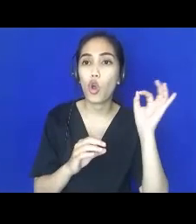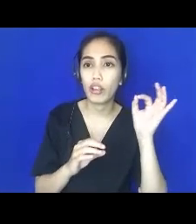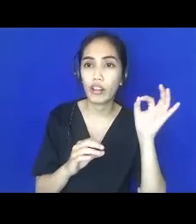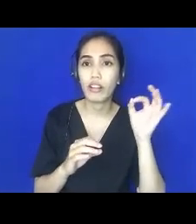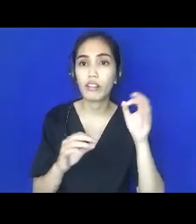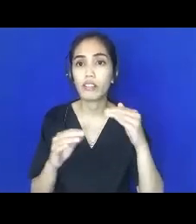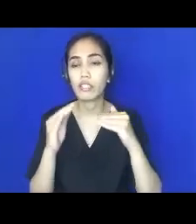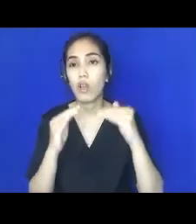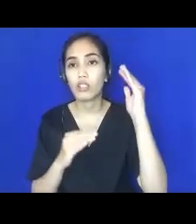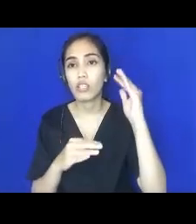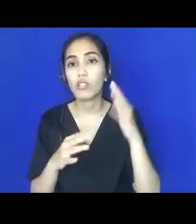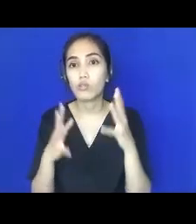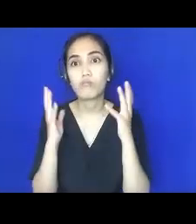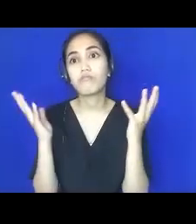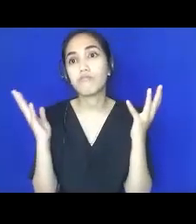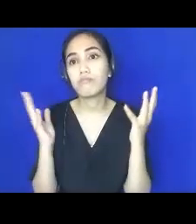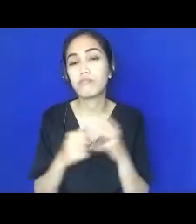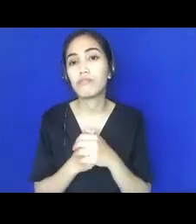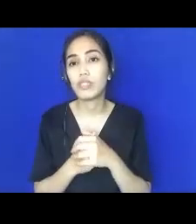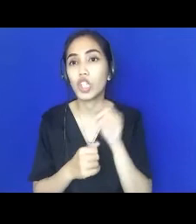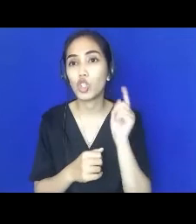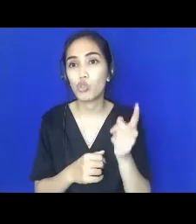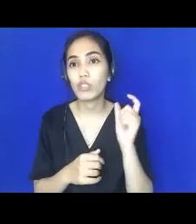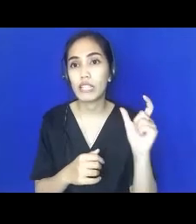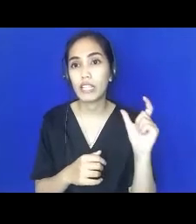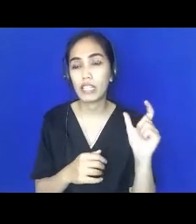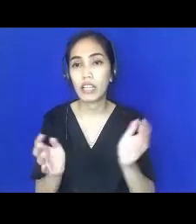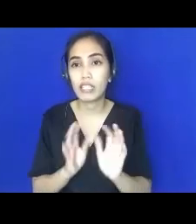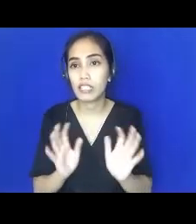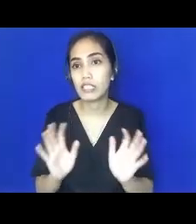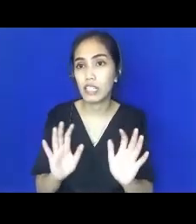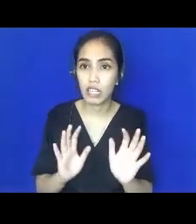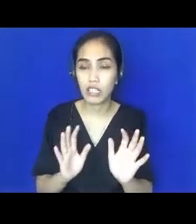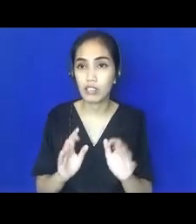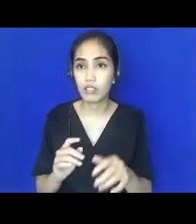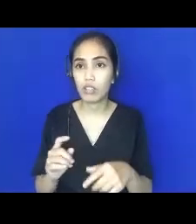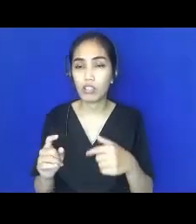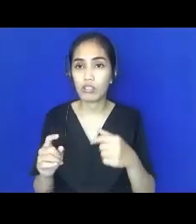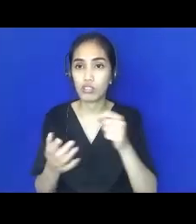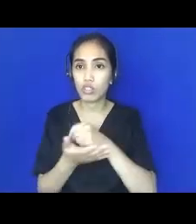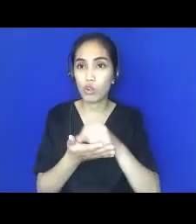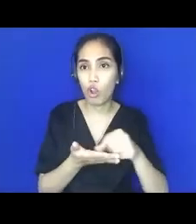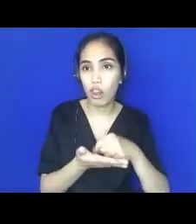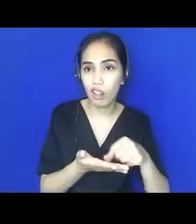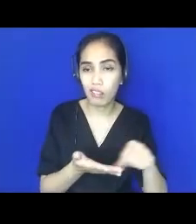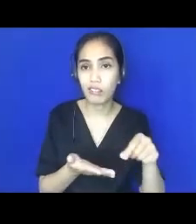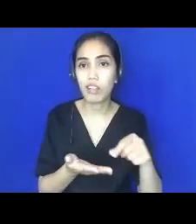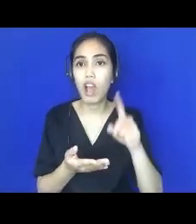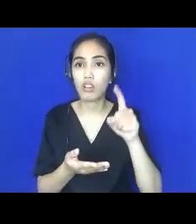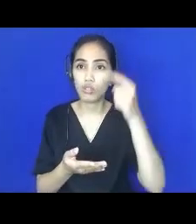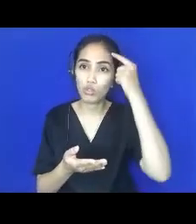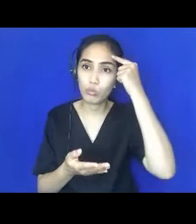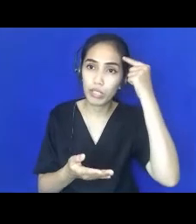jadi karena itulah cara kita jangan dia hanya sekolah dia harus belajar dia harus berpikir dengan